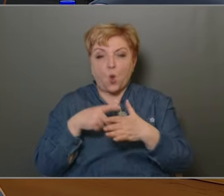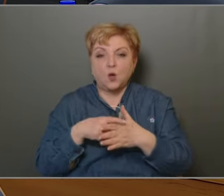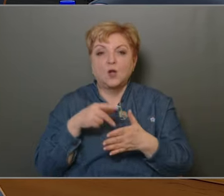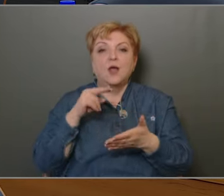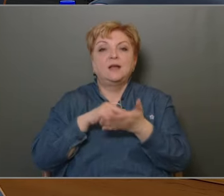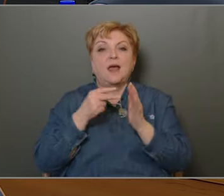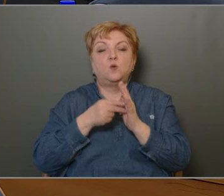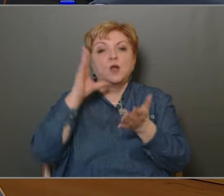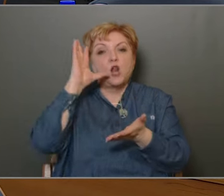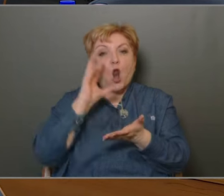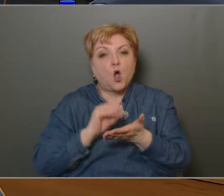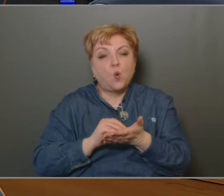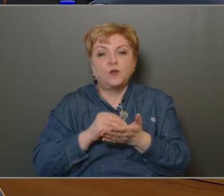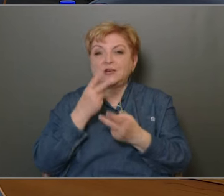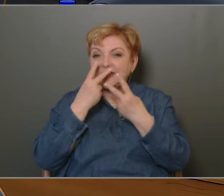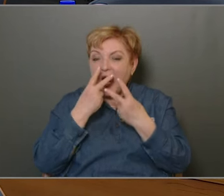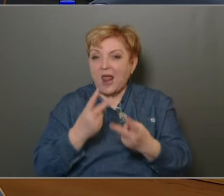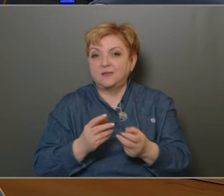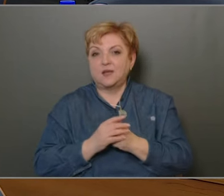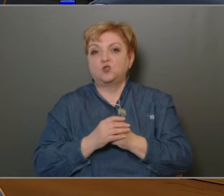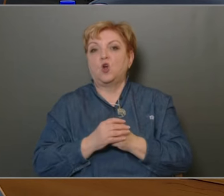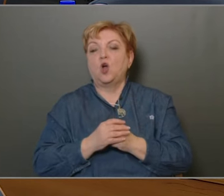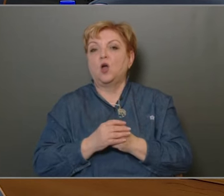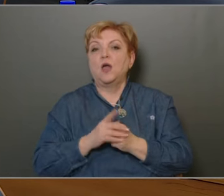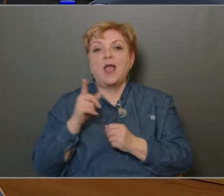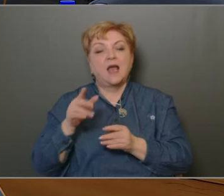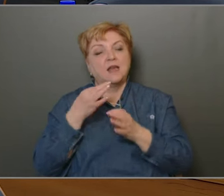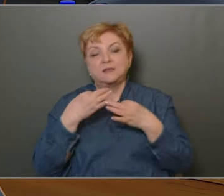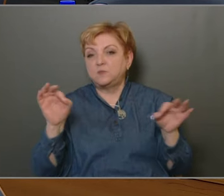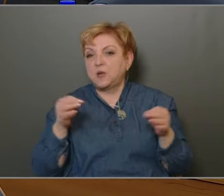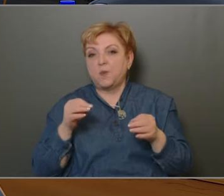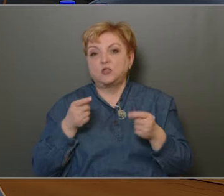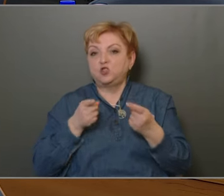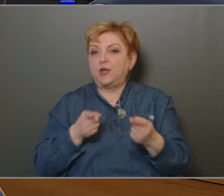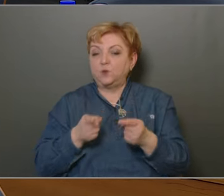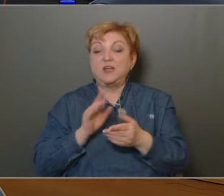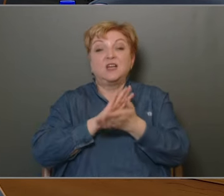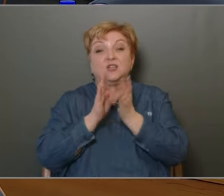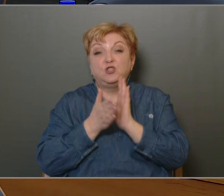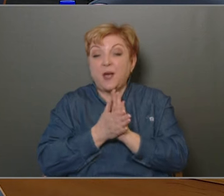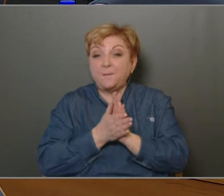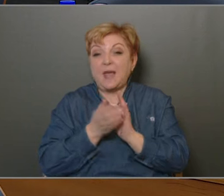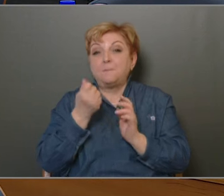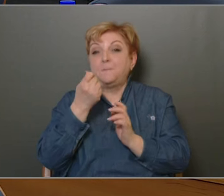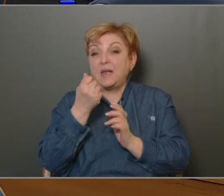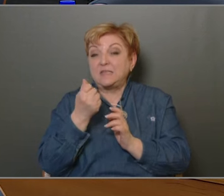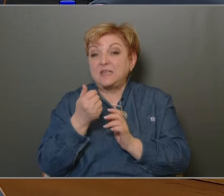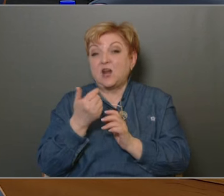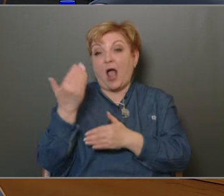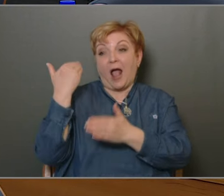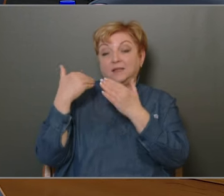a kerület lakóinak az ellátása, ennek nem szabad sérülni, semmilyen pénzér a